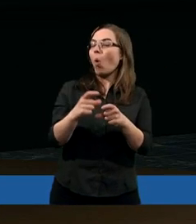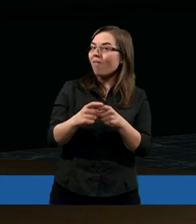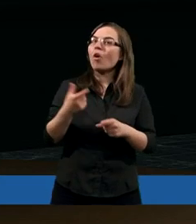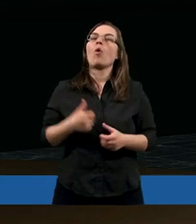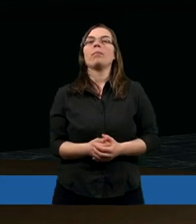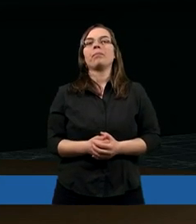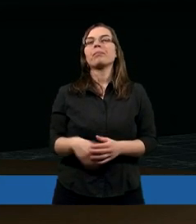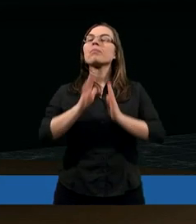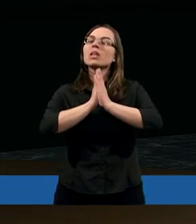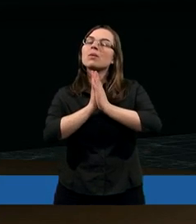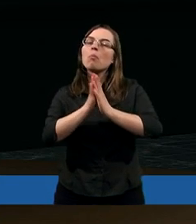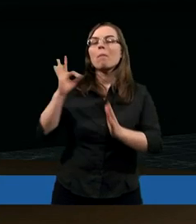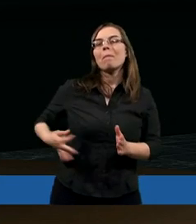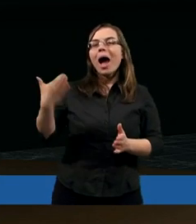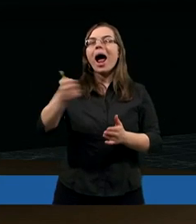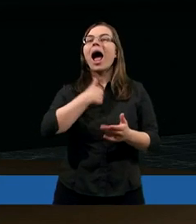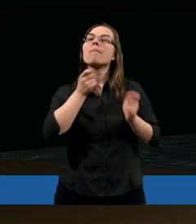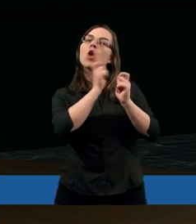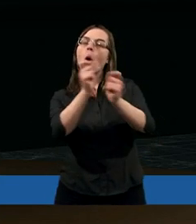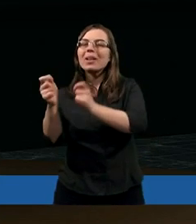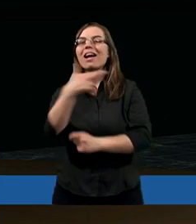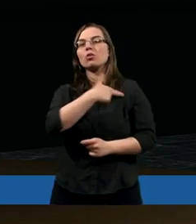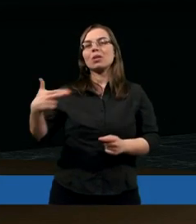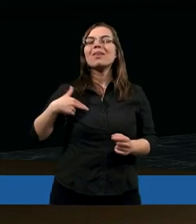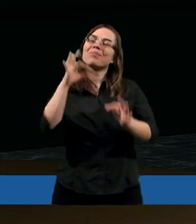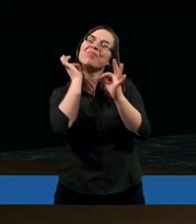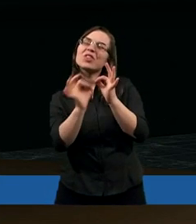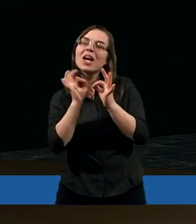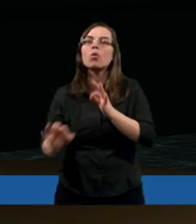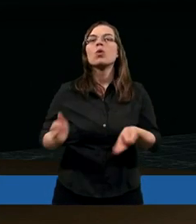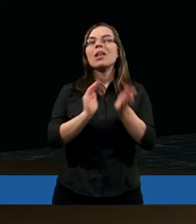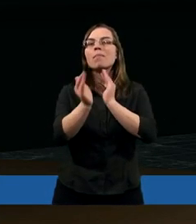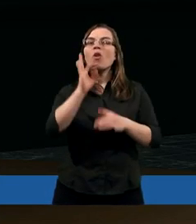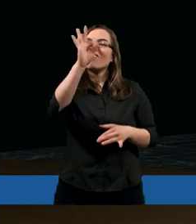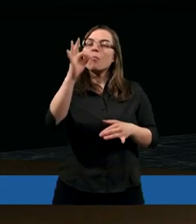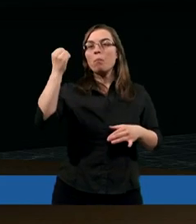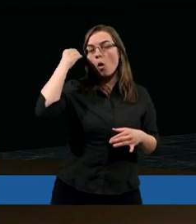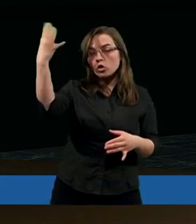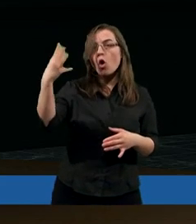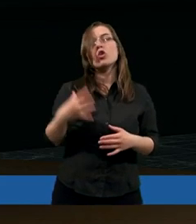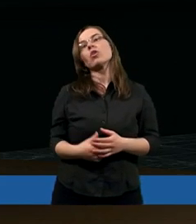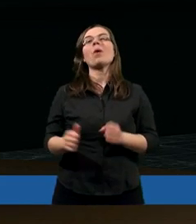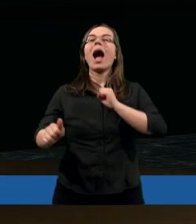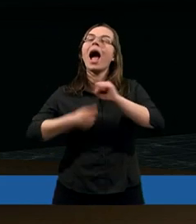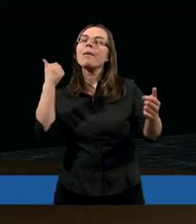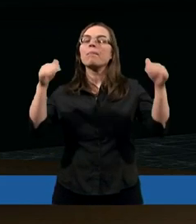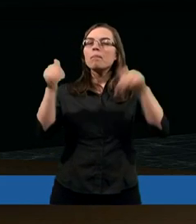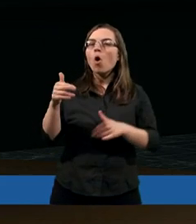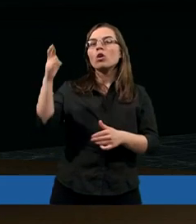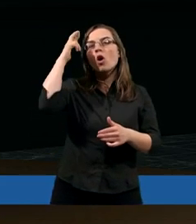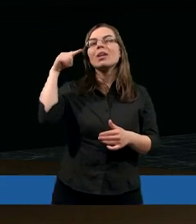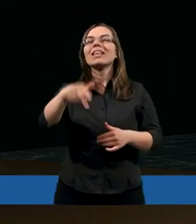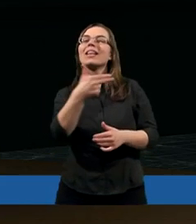Prosimy Panie, abyś obdarzył nas w szczególny sposób Twoją mądrością, abyśmy mogli